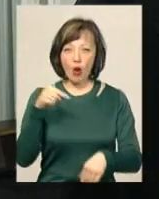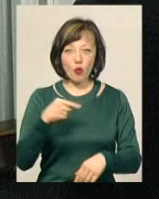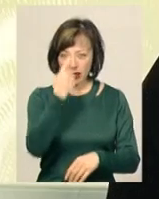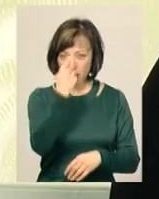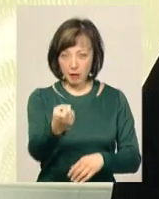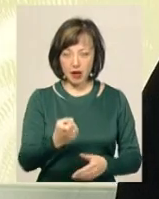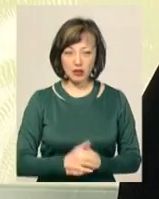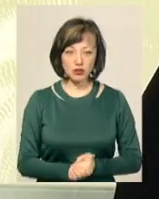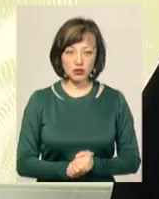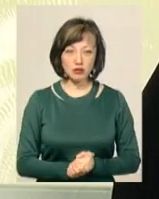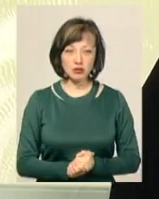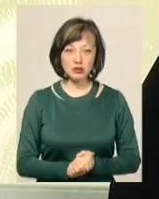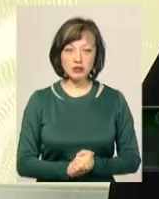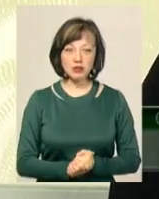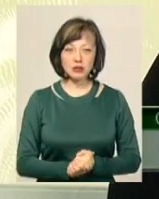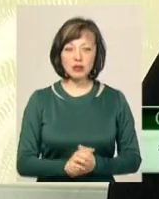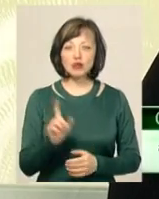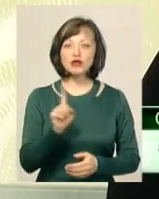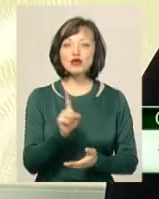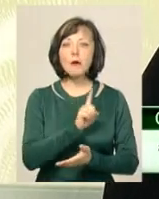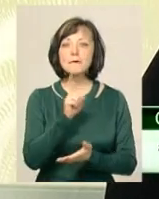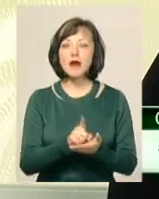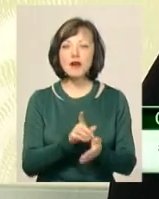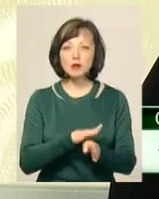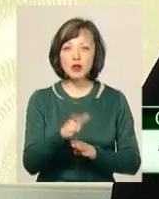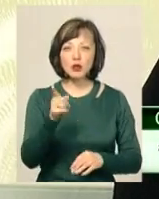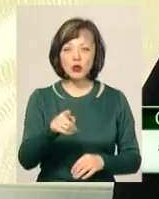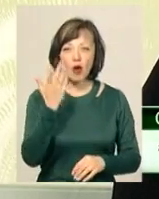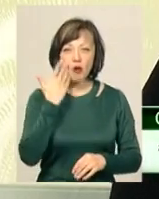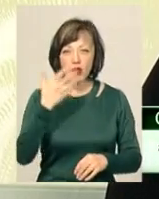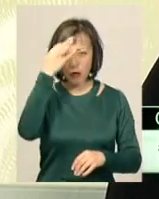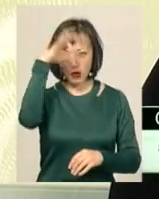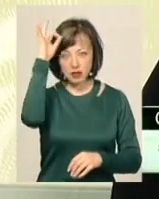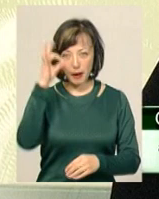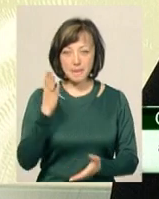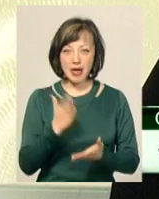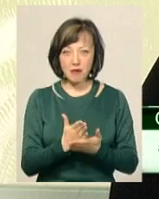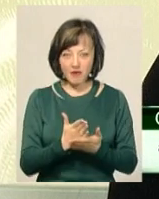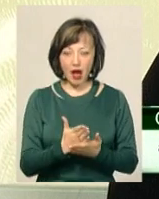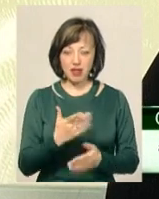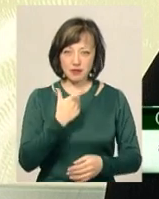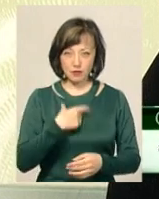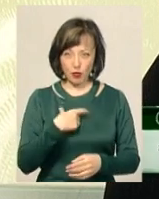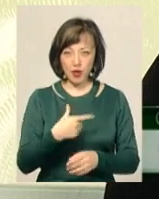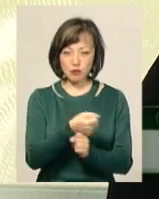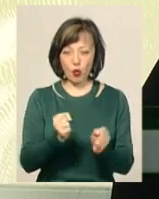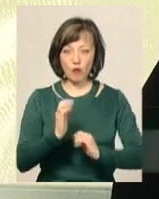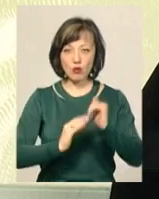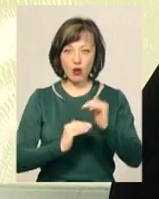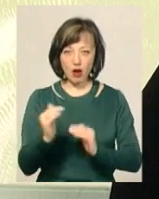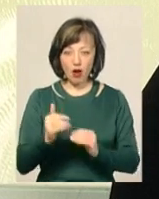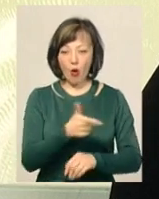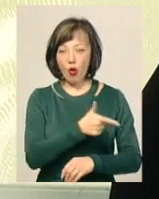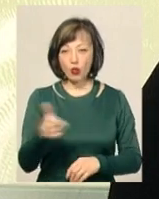попередження. Що має відбуватися тоді, коли поліцейський перебуває з погнепальною зброю в руках, приведеної у стан